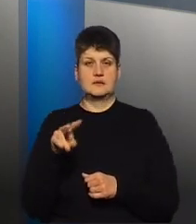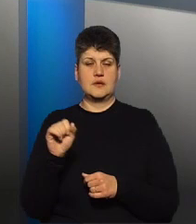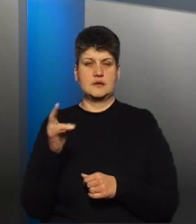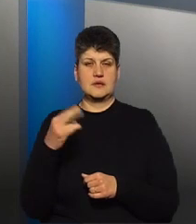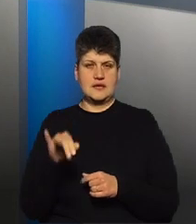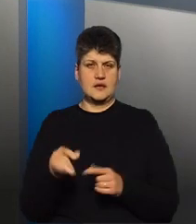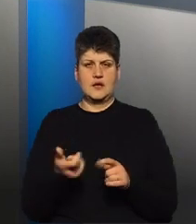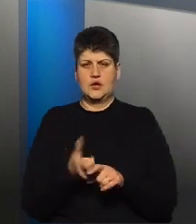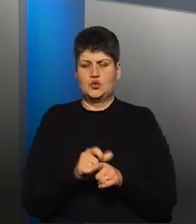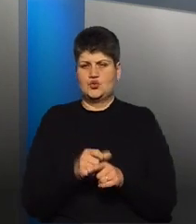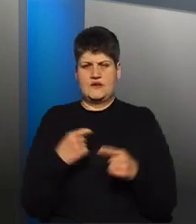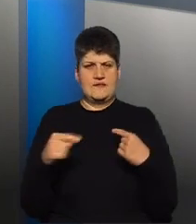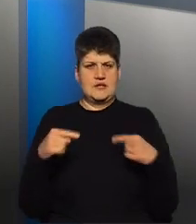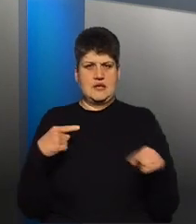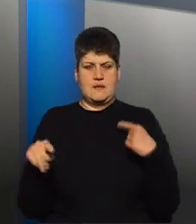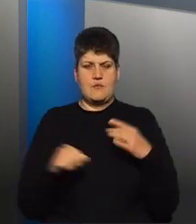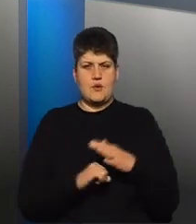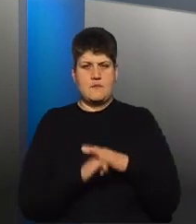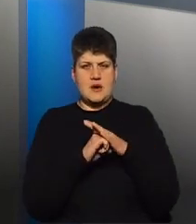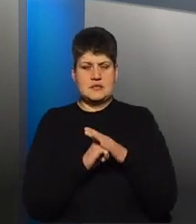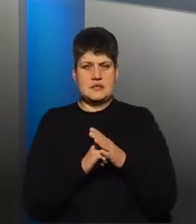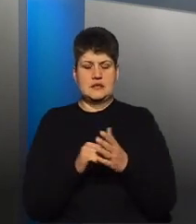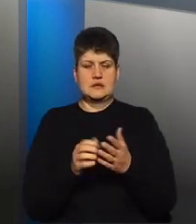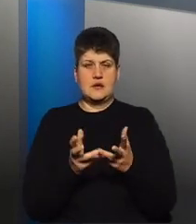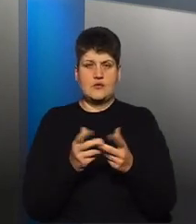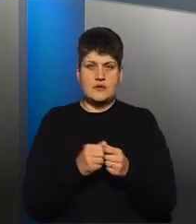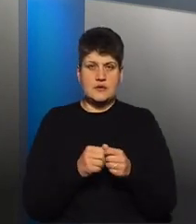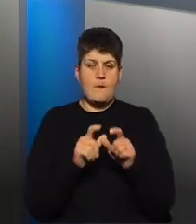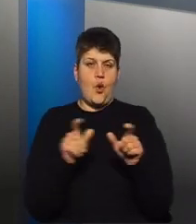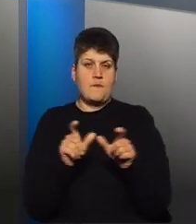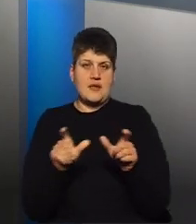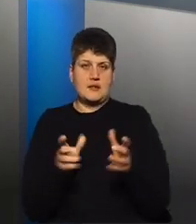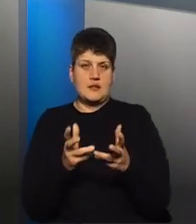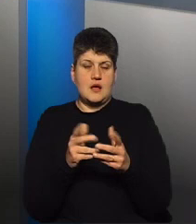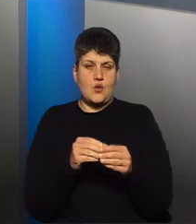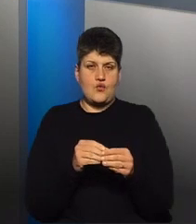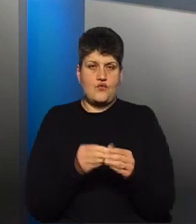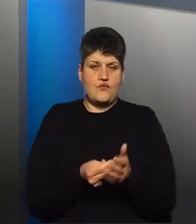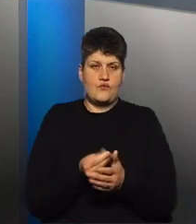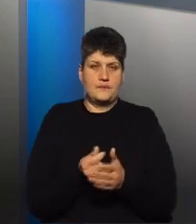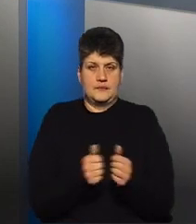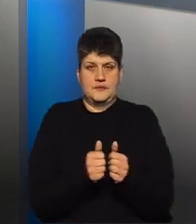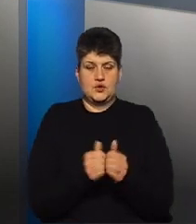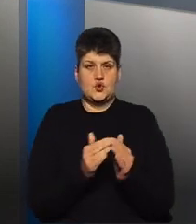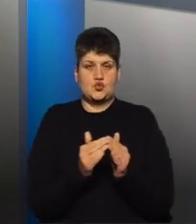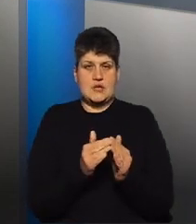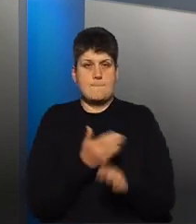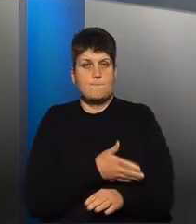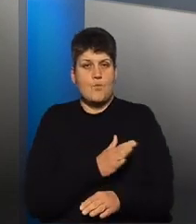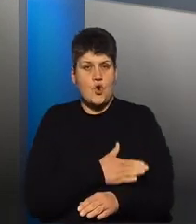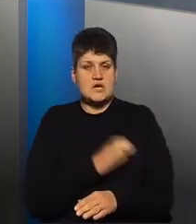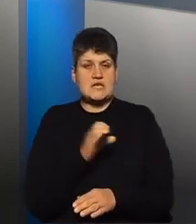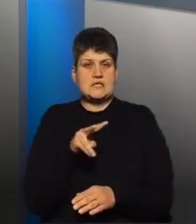по базі нарахування, так і по об'єктах нарахування. Скажімо, наші найближчі сусіди – Польща, Словаччина,